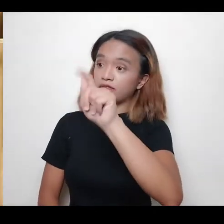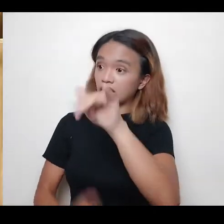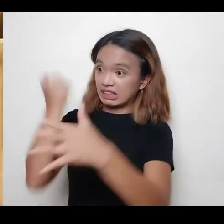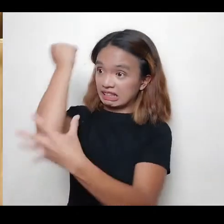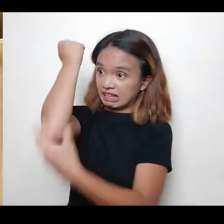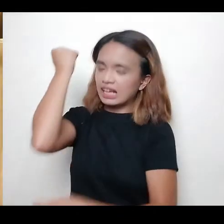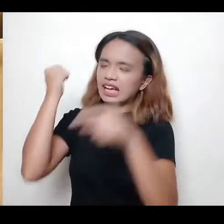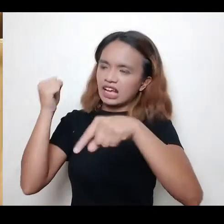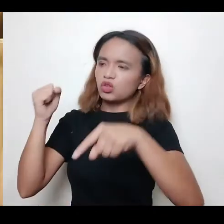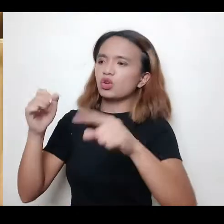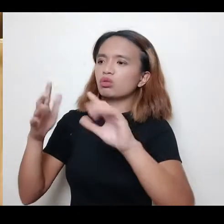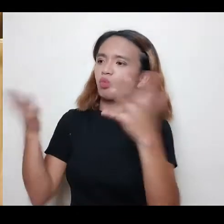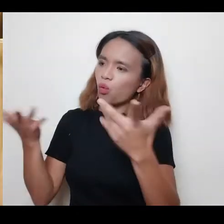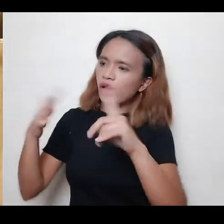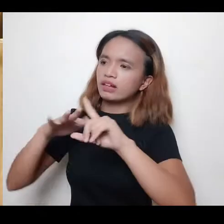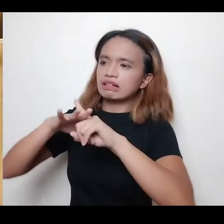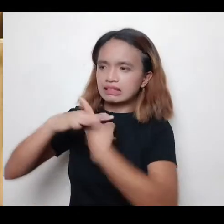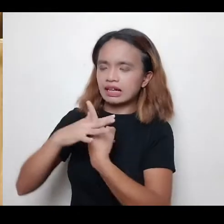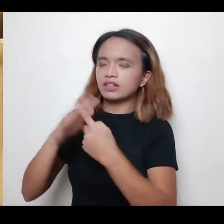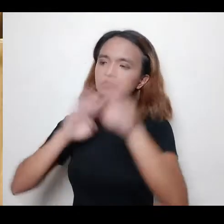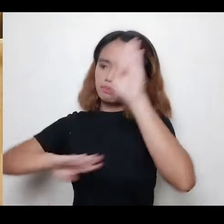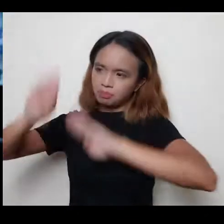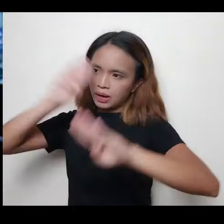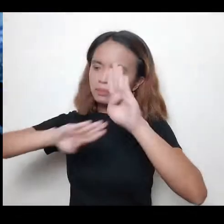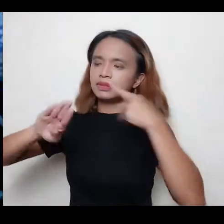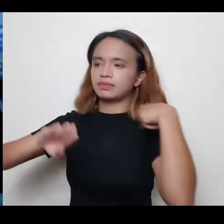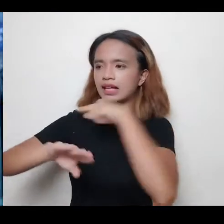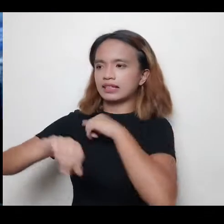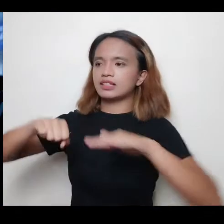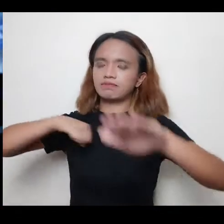talaga yung pinakakor ng lahat na problema natin as a nation.